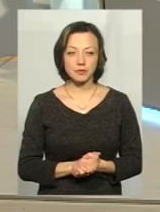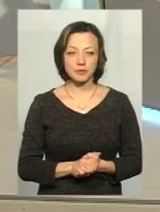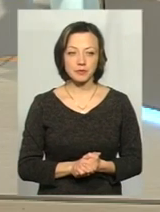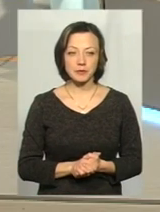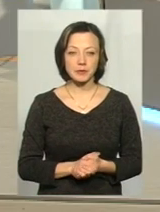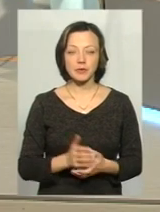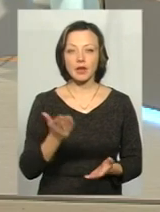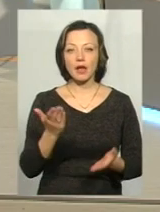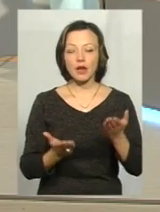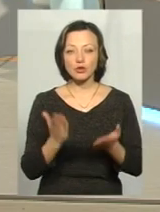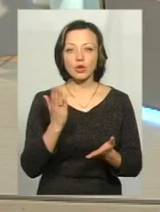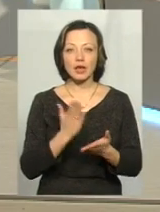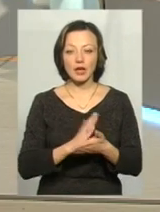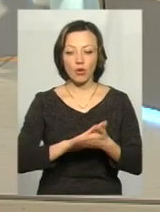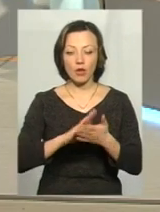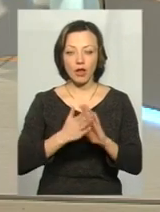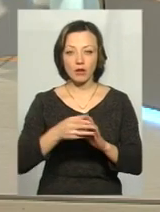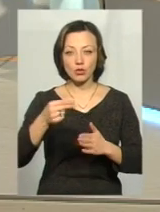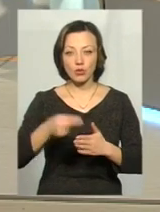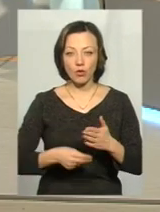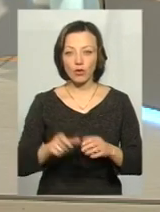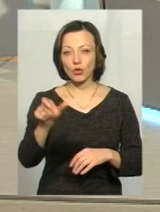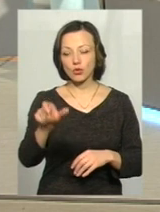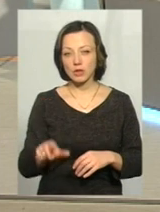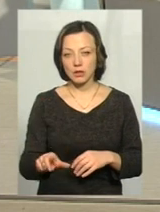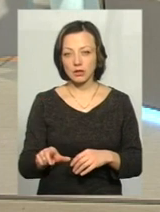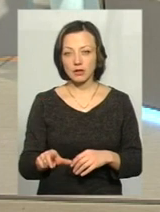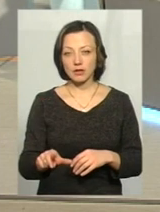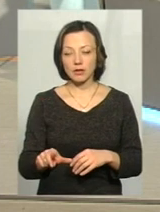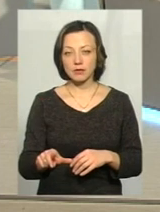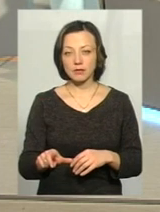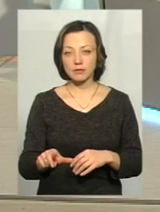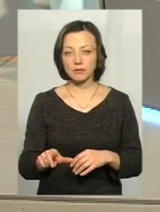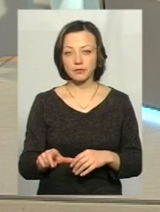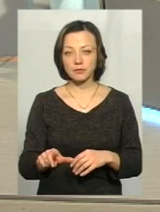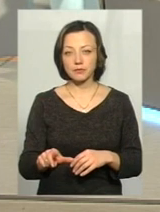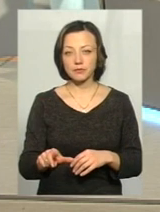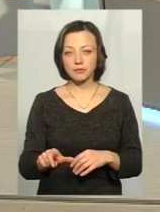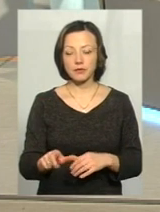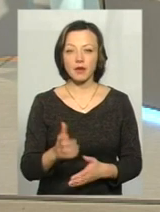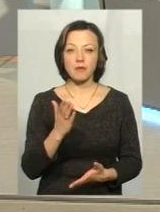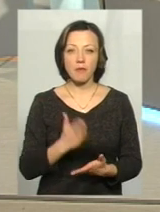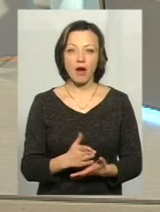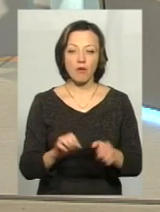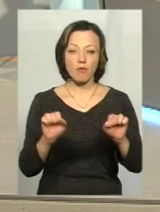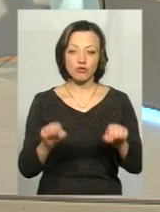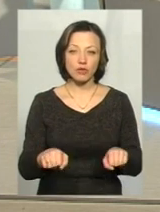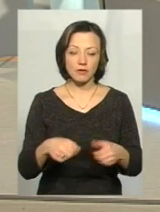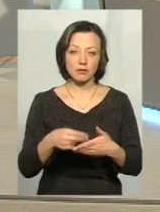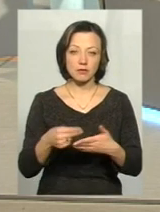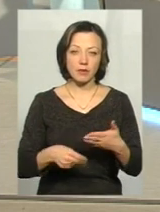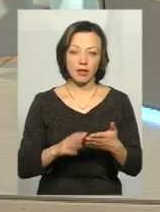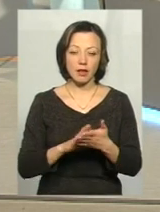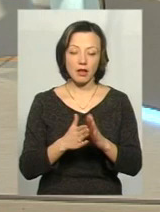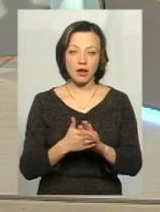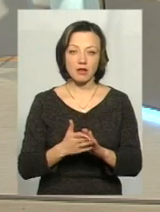є укладений договір, людина має можливість укласти декларацію з